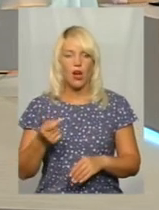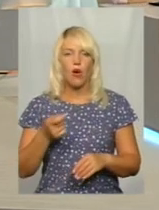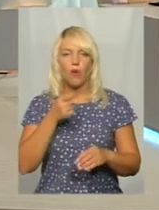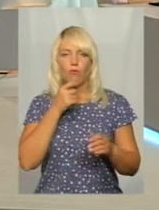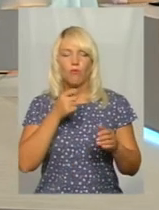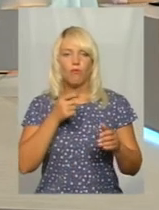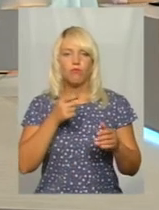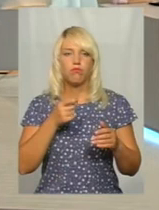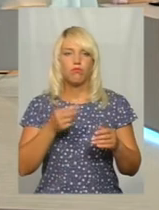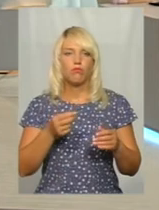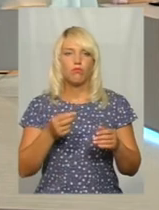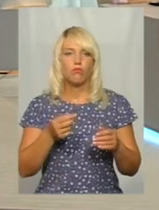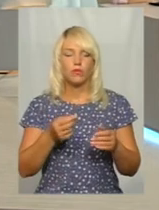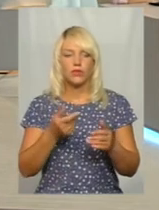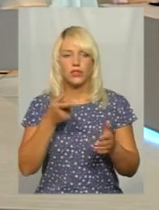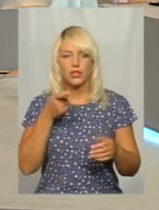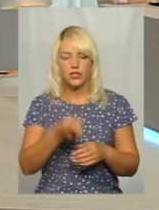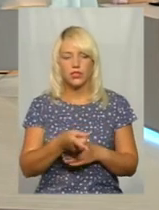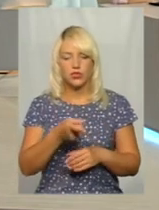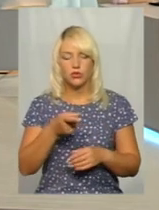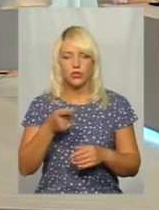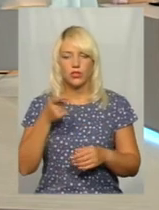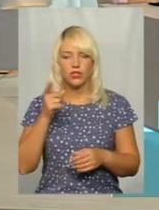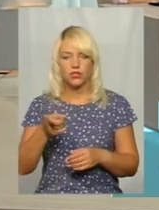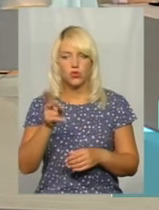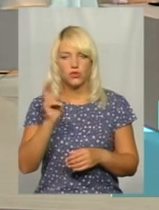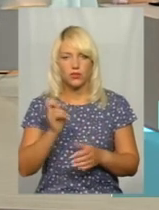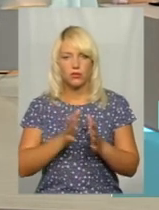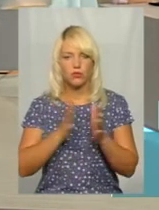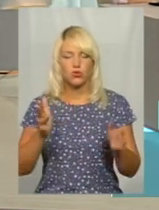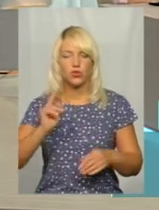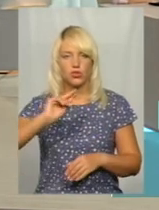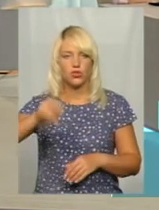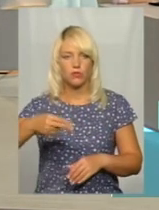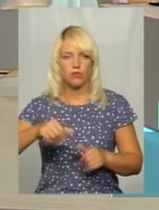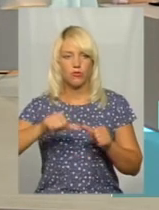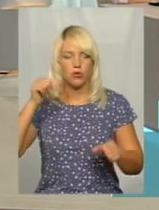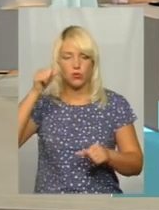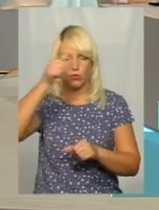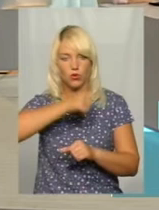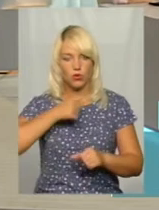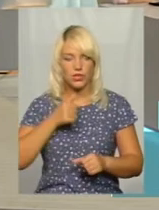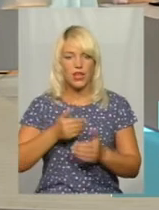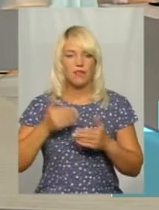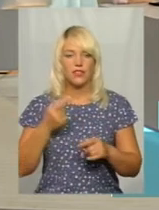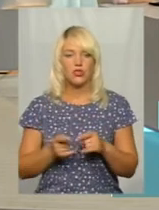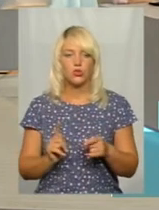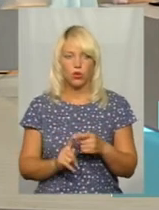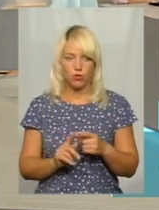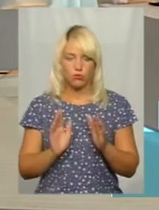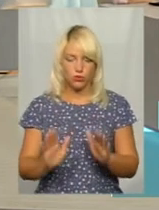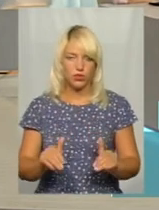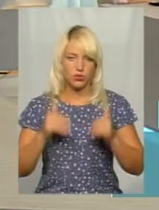зараз коштує на 1000-1200 гривень більше, ніж коштувало в минулому році. І від цього, відповідно, буде